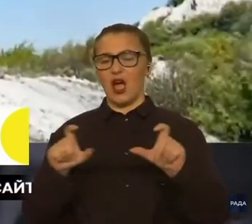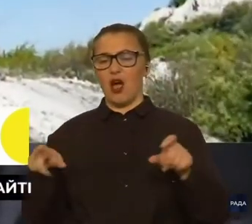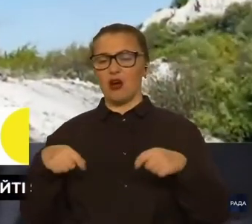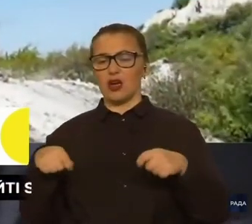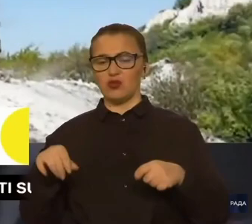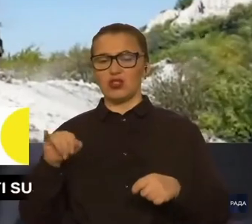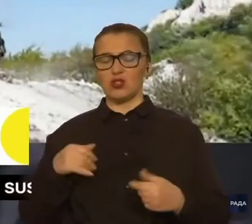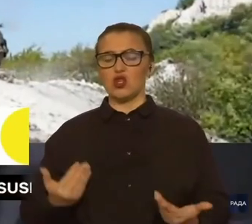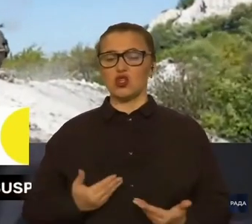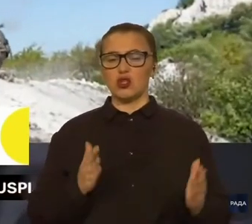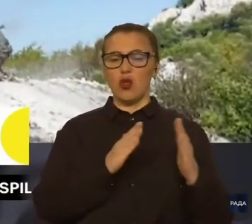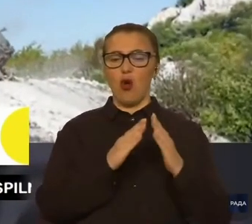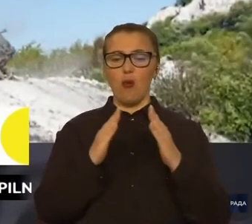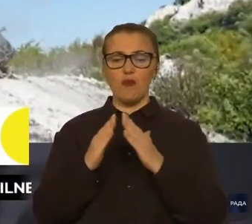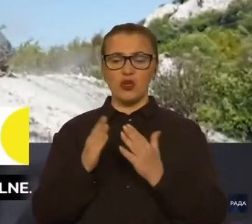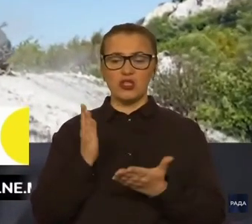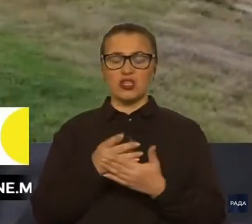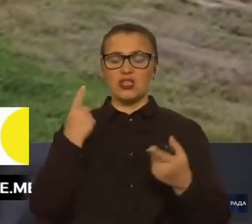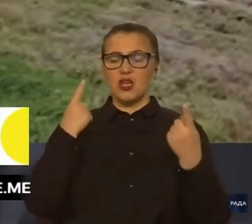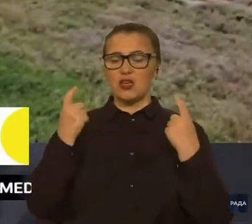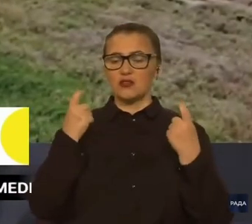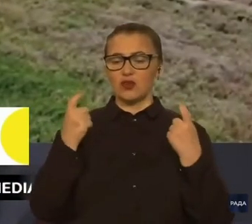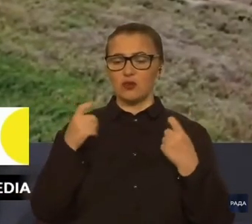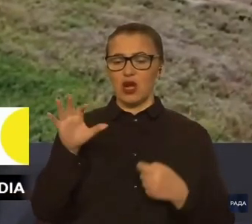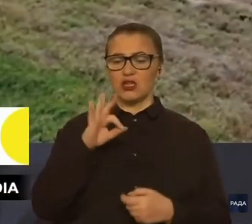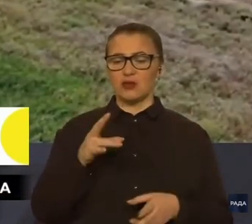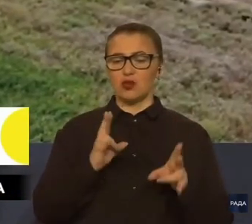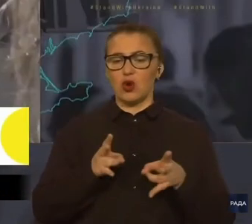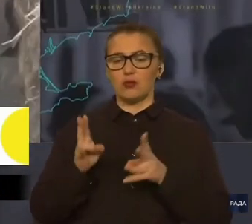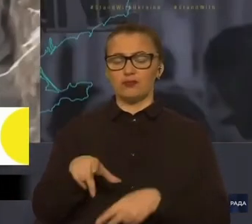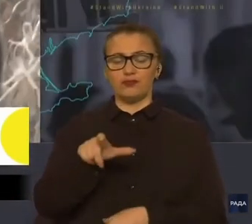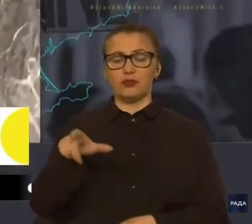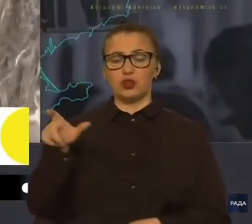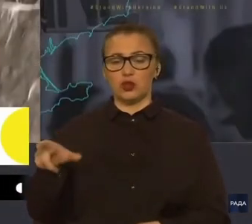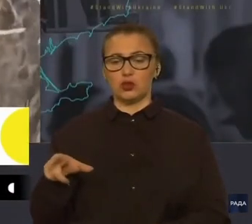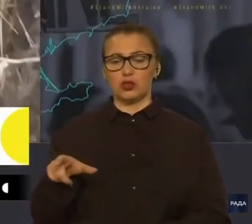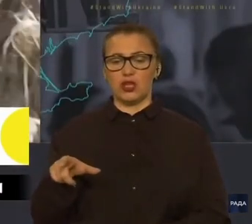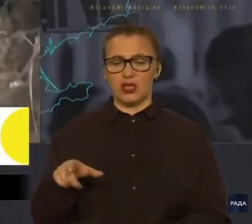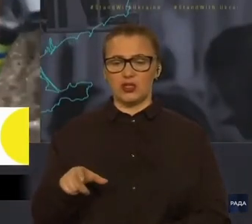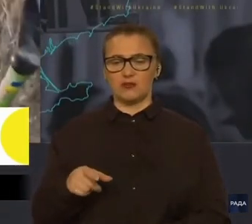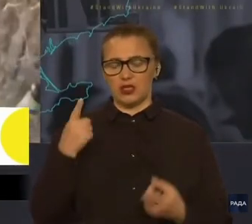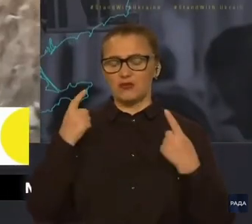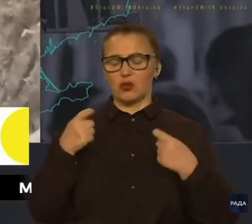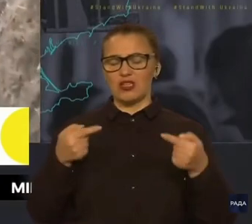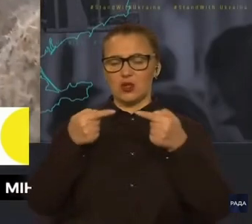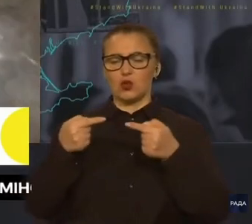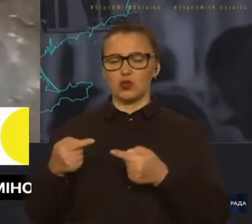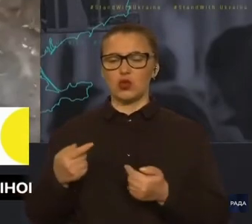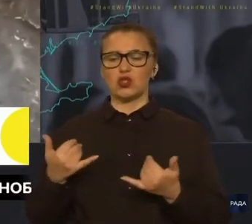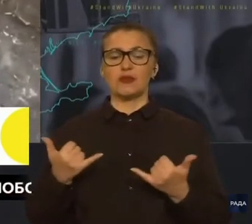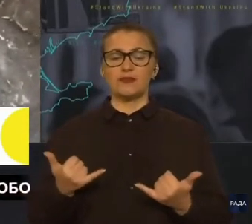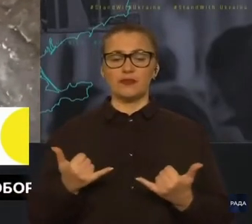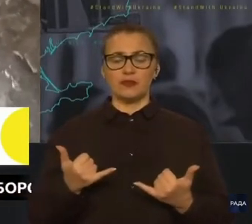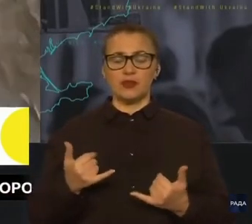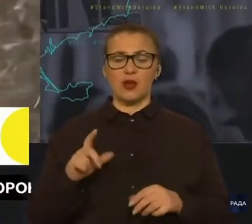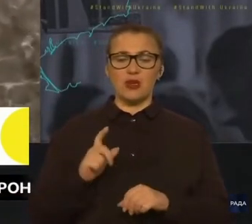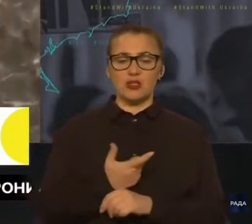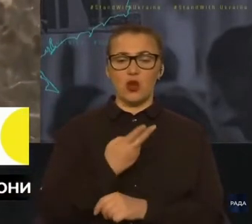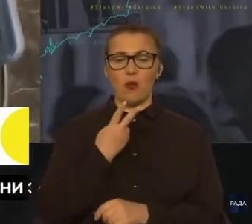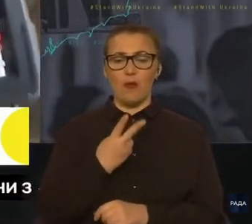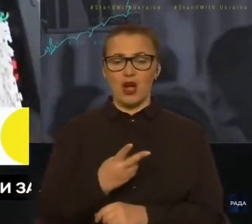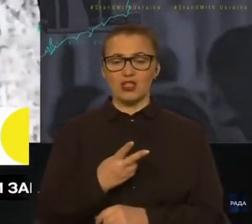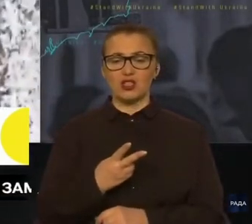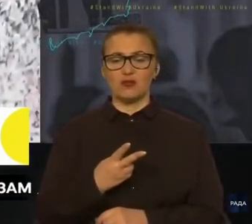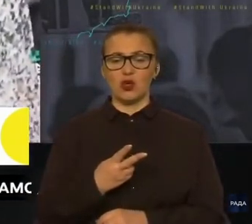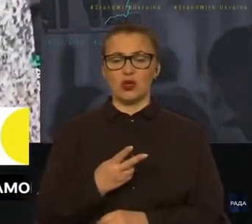житлові будинки. Є інформація про постраждалих людей, але уточнюється. Зараз ми знов бачимо